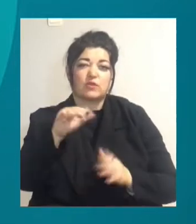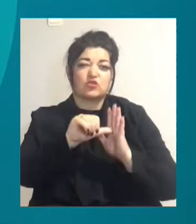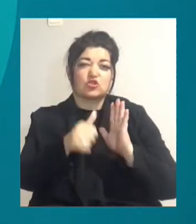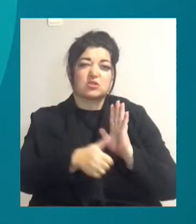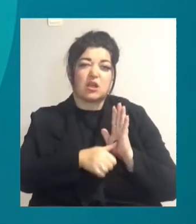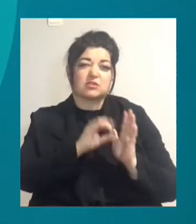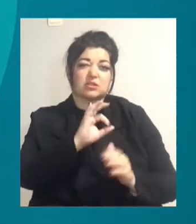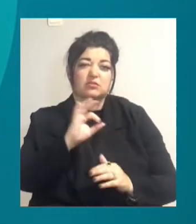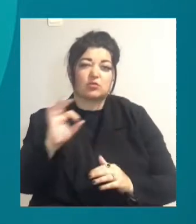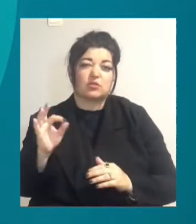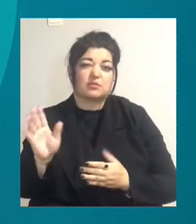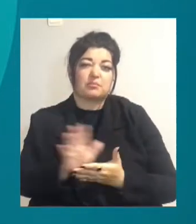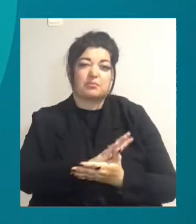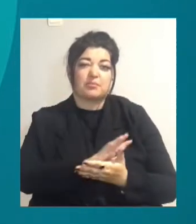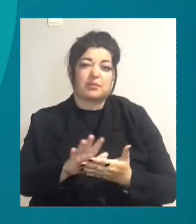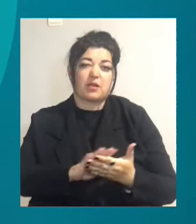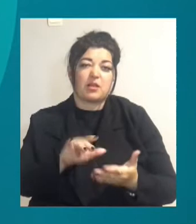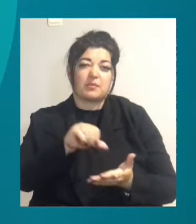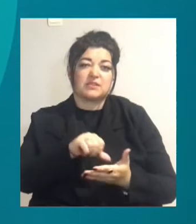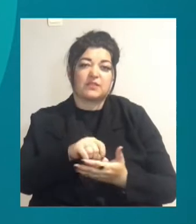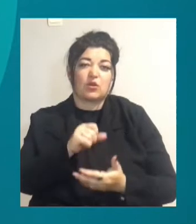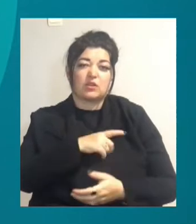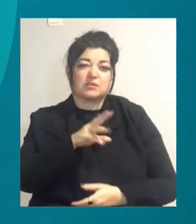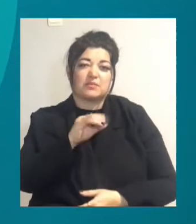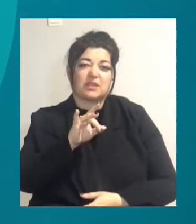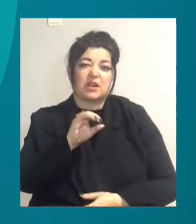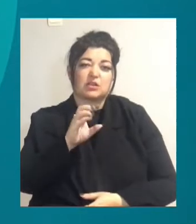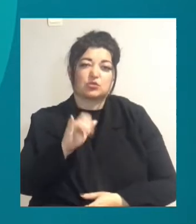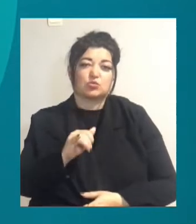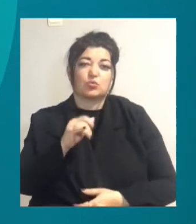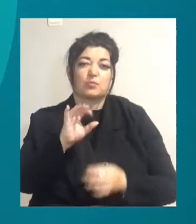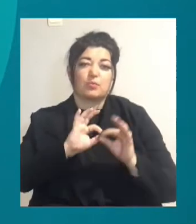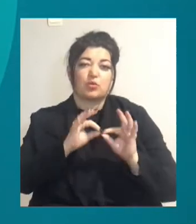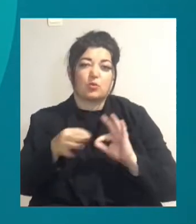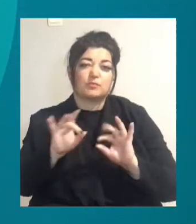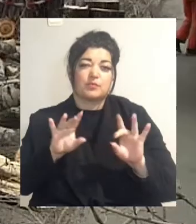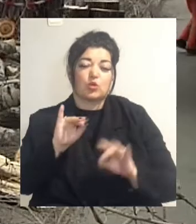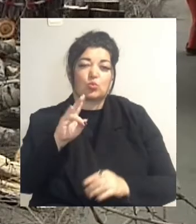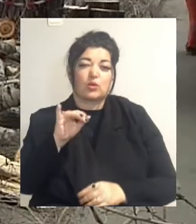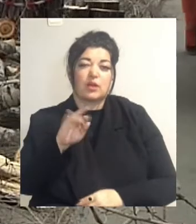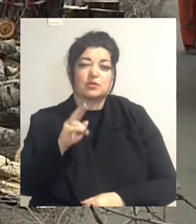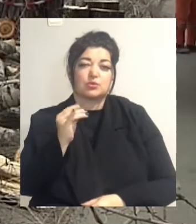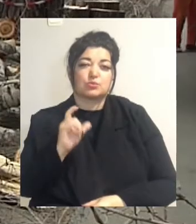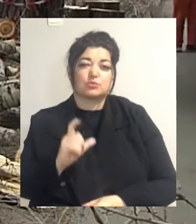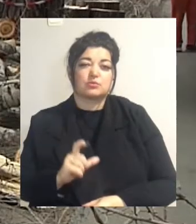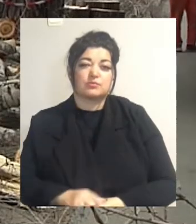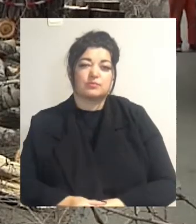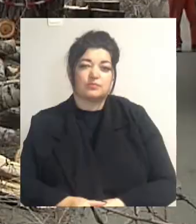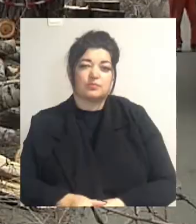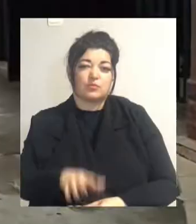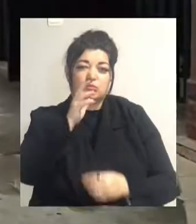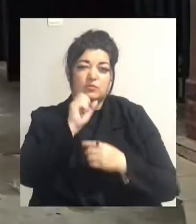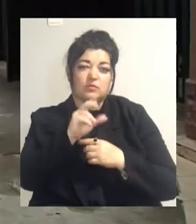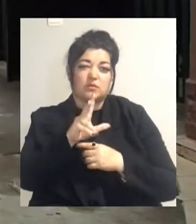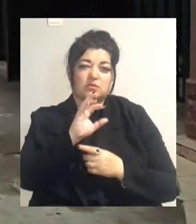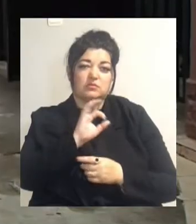прибрали працівники Одес-міськ Зелентресту. Подробиці розповість Юлія Цух. О 13-й годині